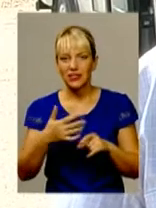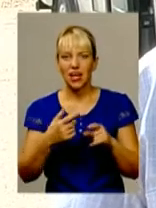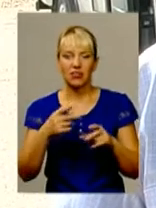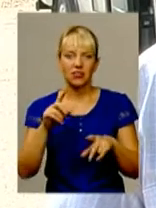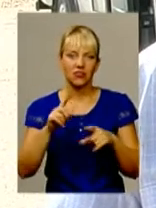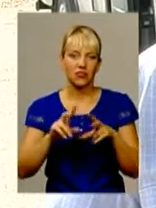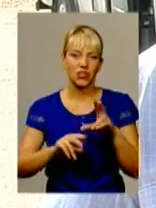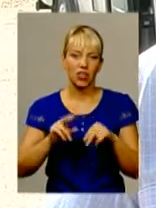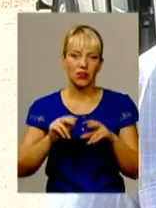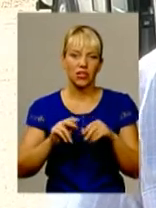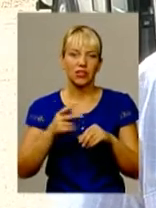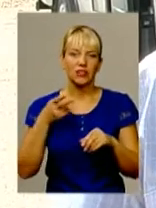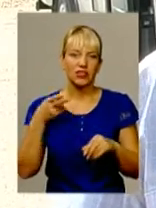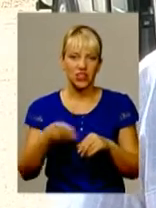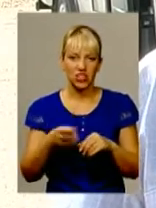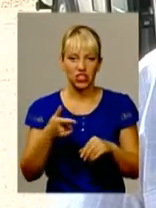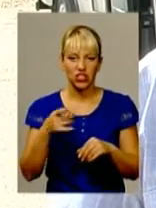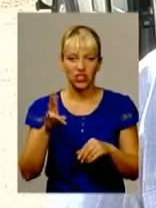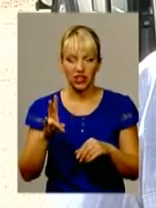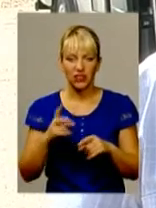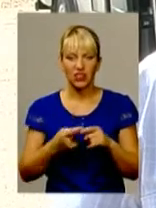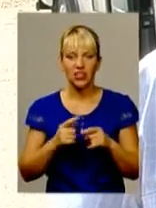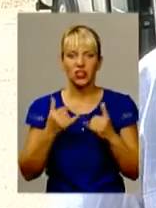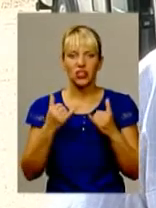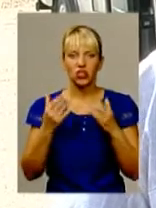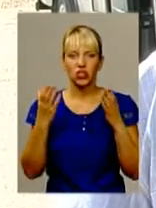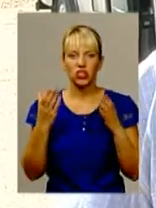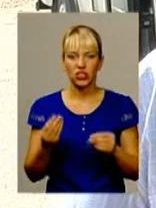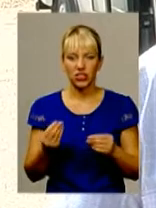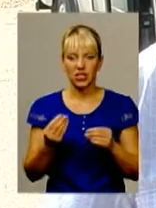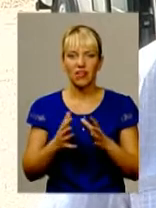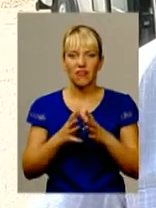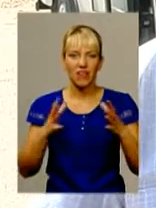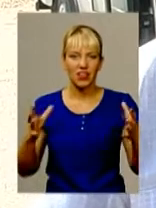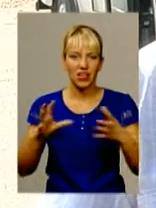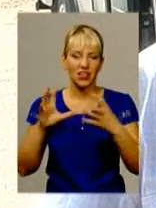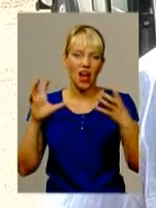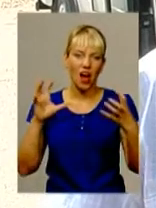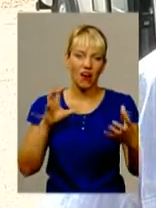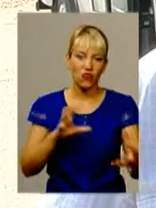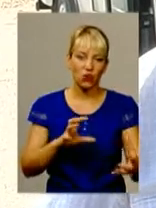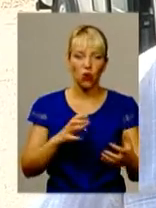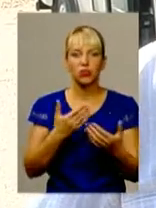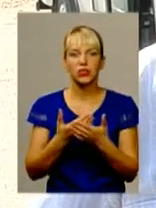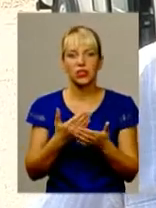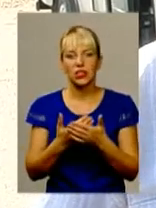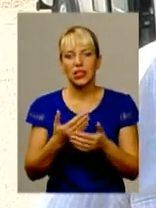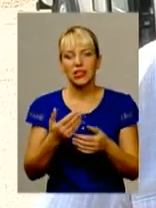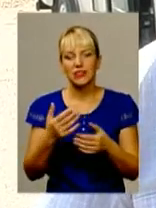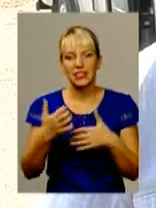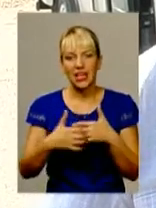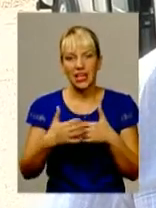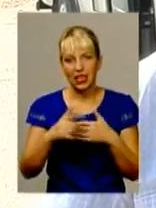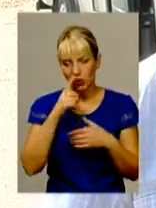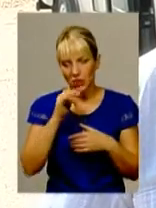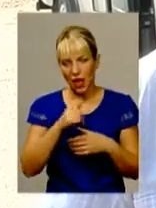тисячі гривень. На сьогоднішній великий габаритний автобус споживає по місту, середня заправка його на